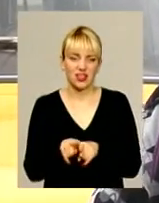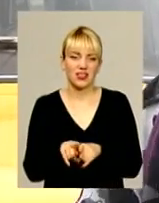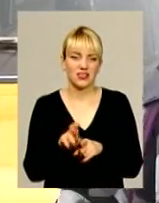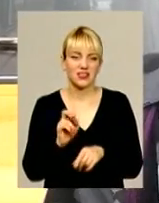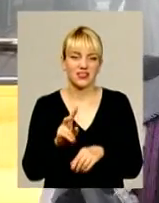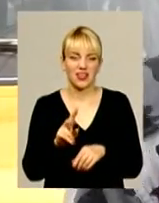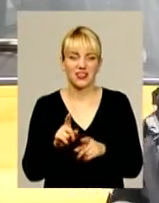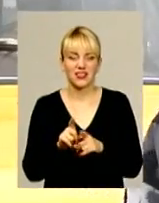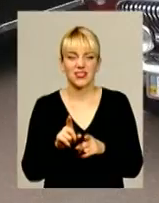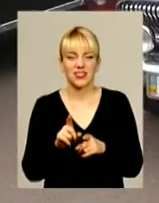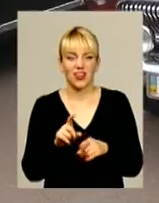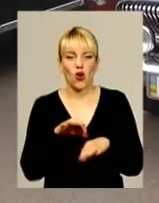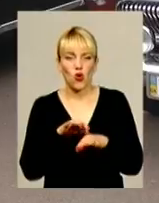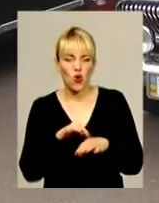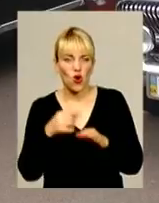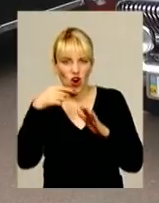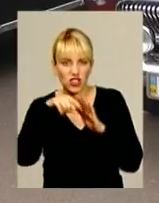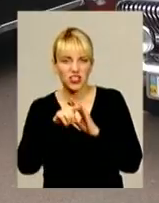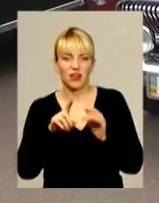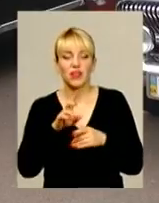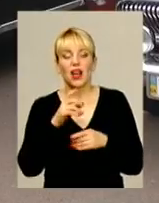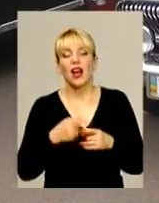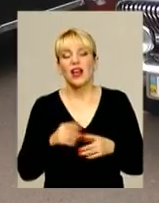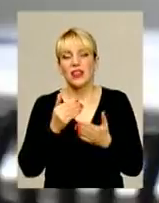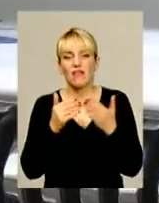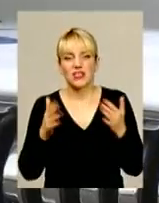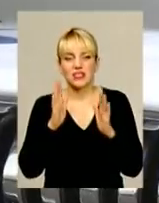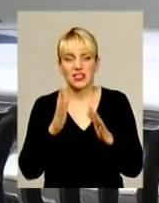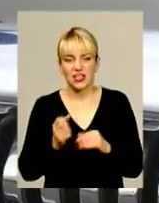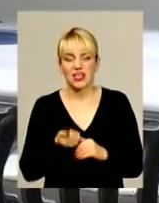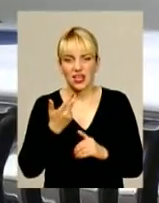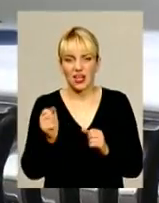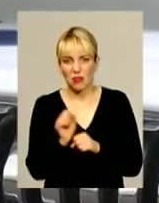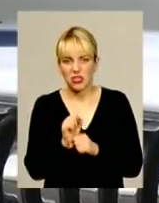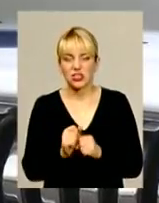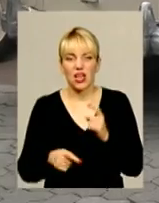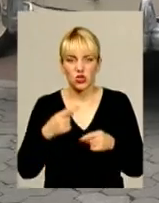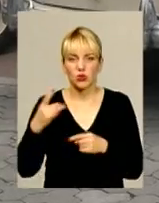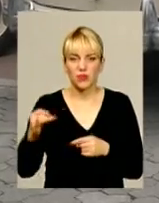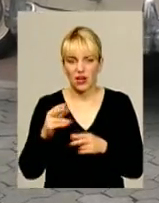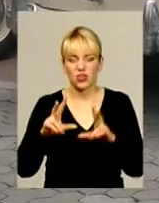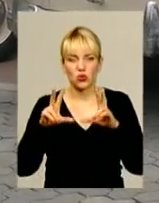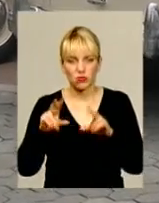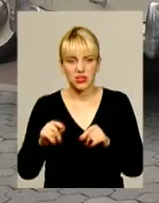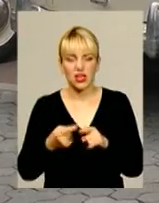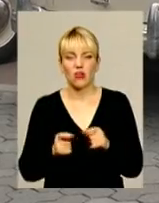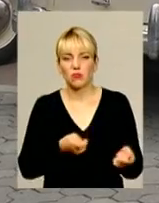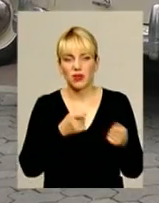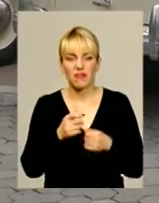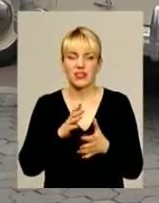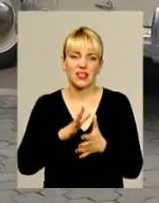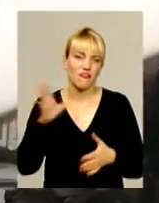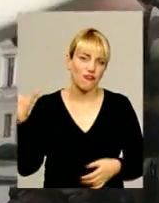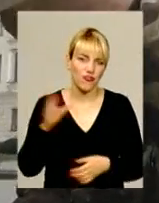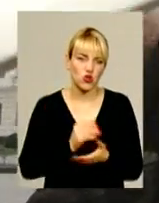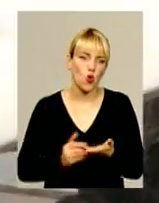типо, кожа таке. І хоч цього разу на виставці лише не кілька машин, наступного разу автолюбителі пообіцяли привезти чи не усю